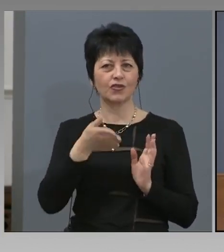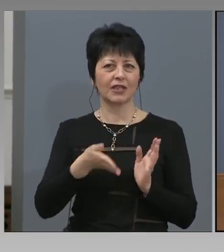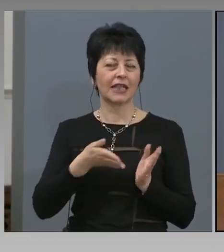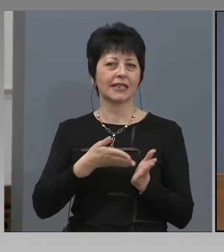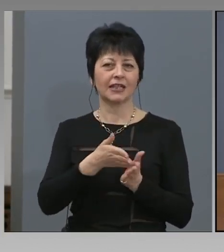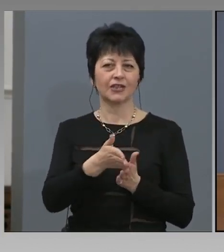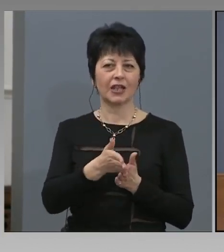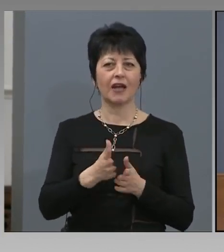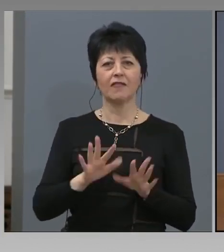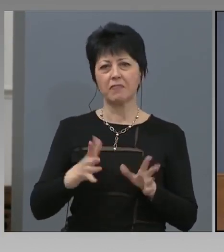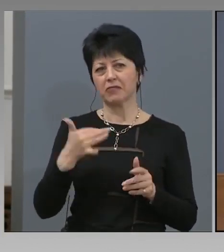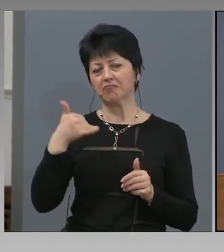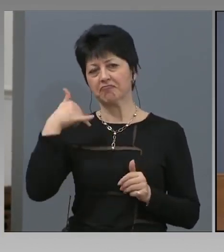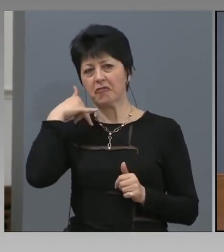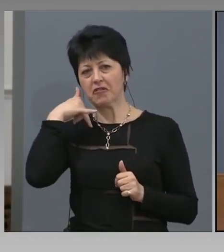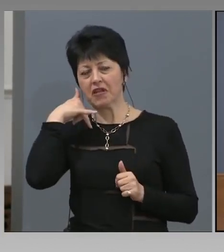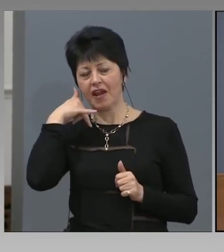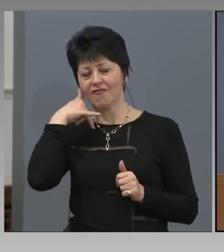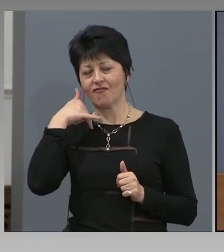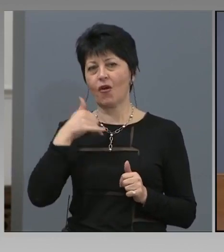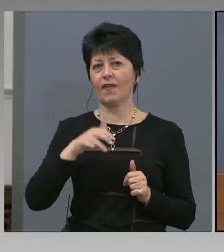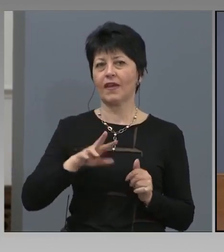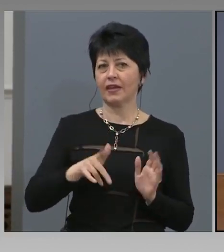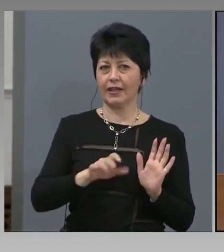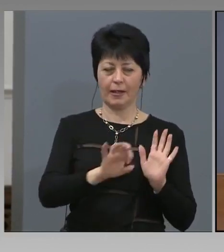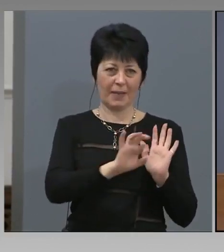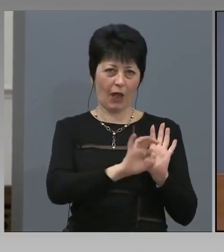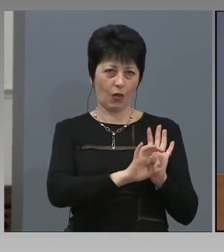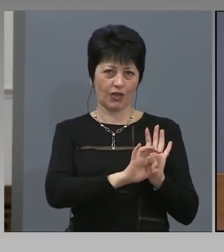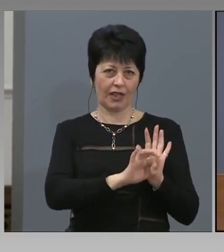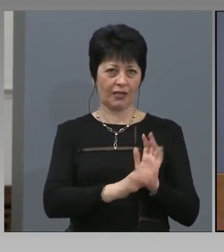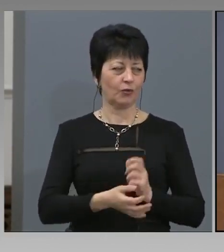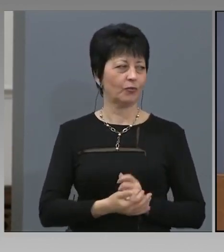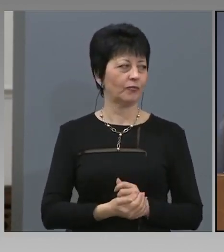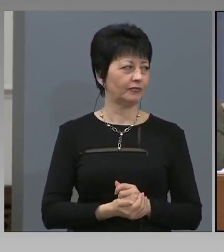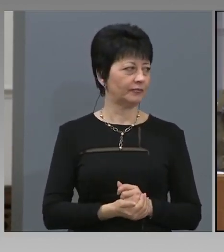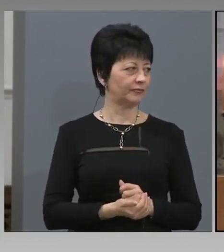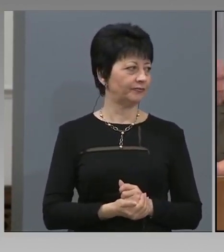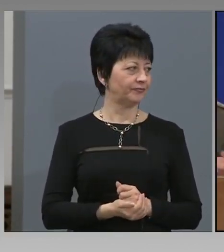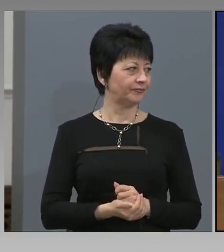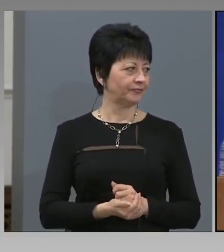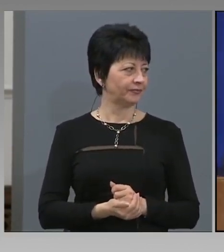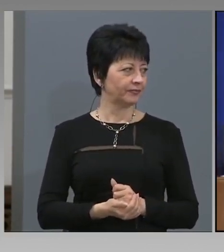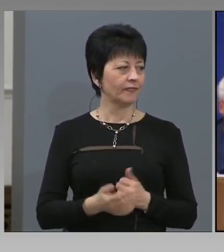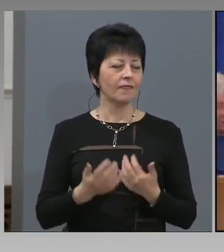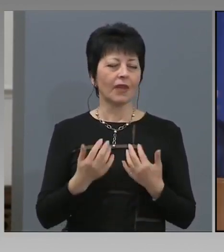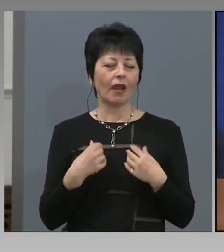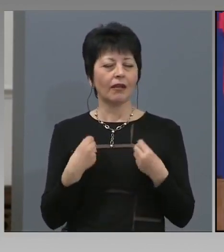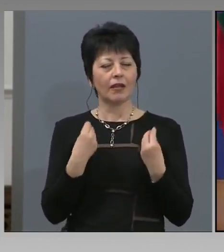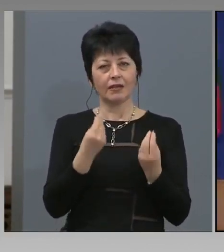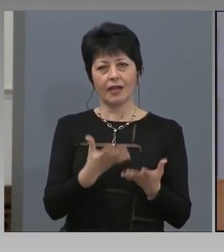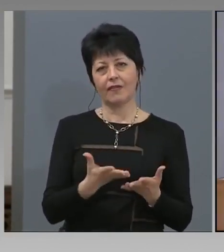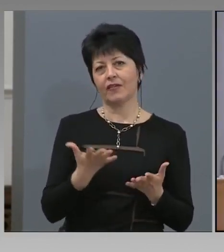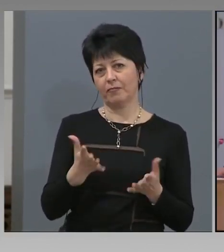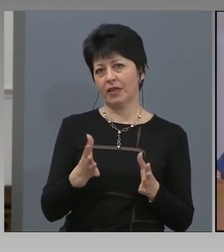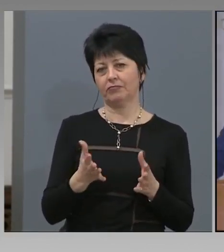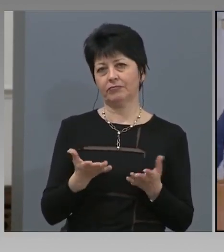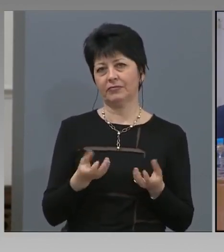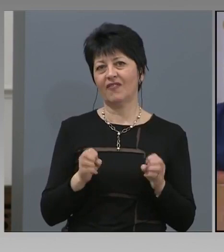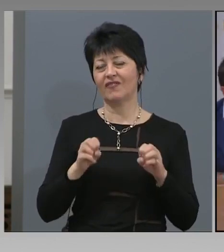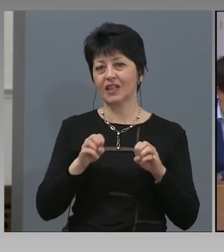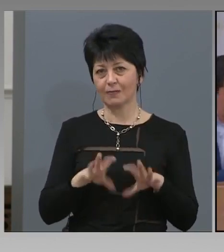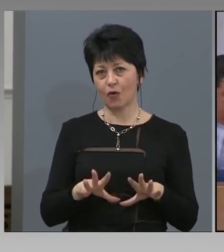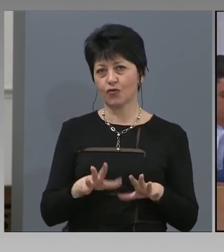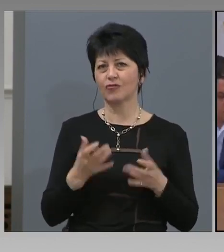Смисъл, вместо да се обади по телефона, може да го направи чрез приложението. Така ли? Ние предоставяме възможност, улеснение за гражданите,